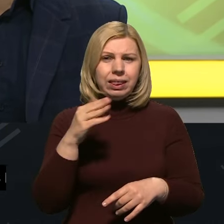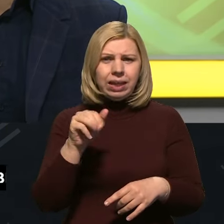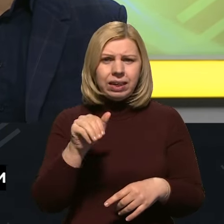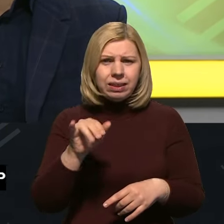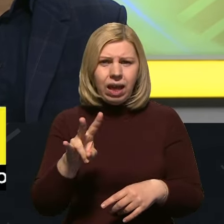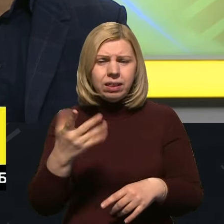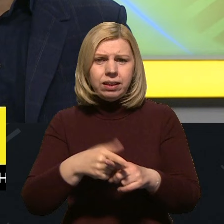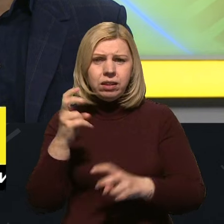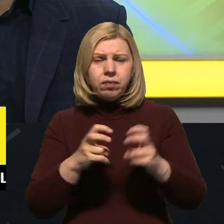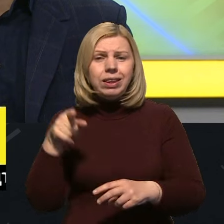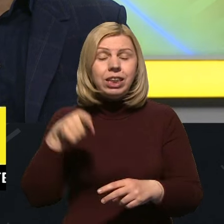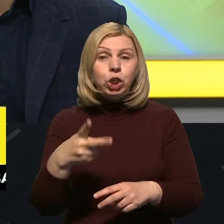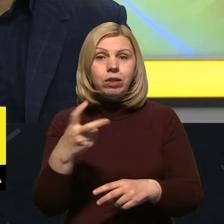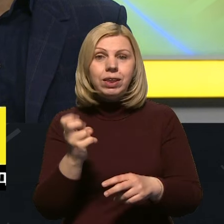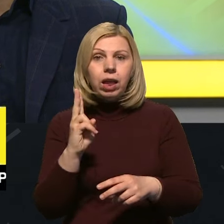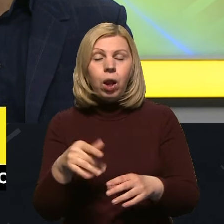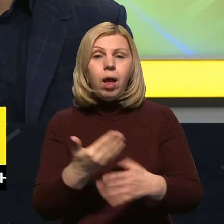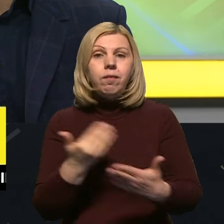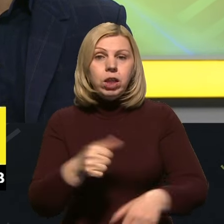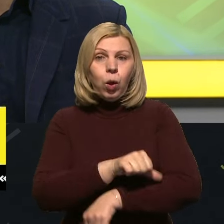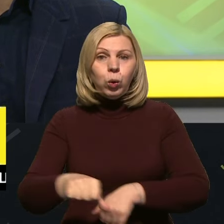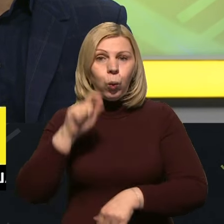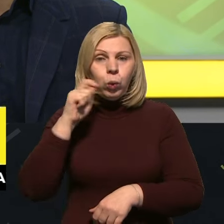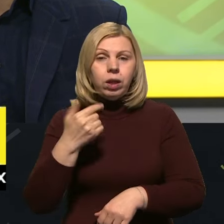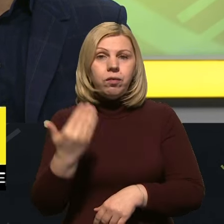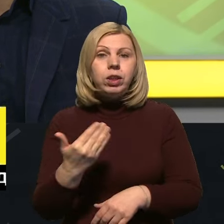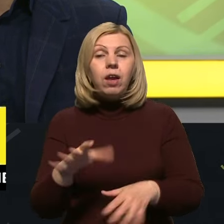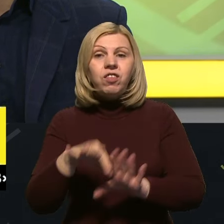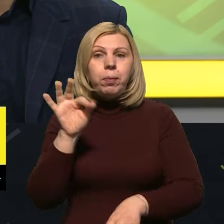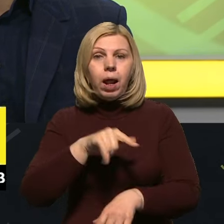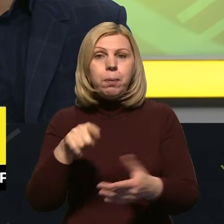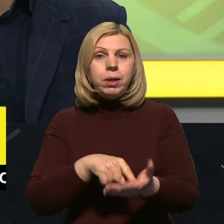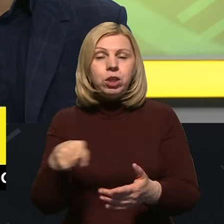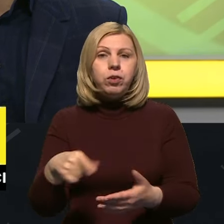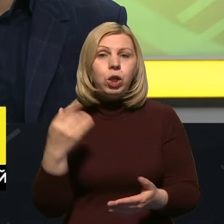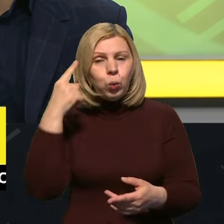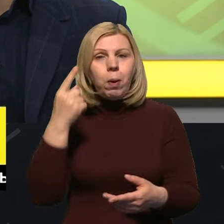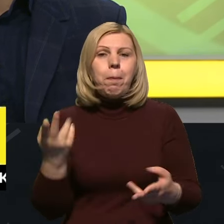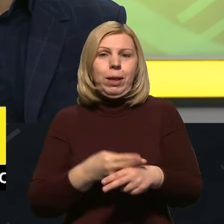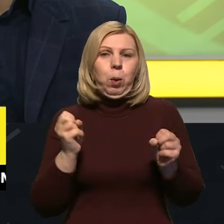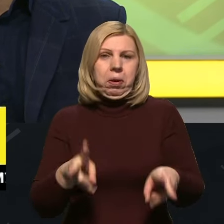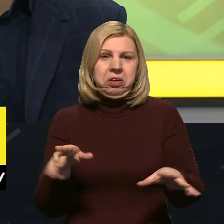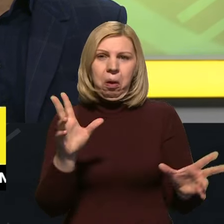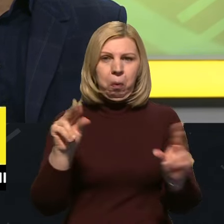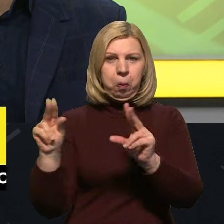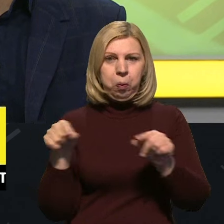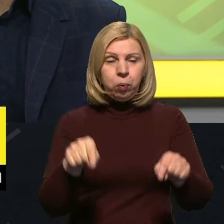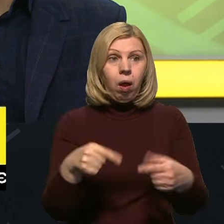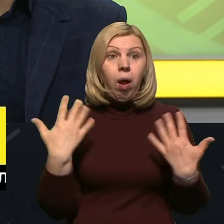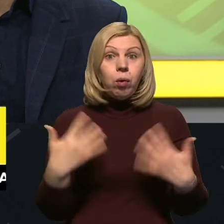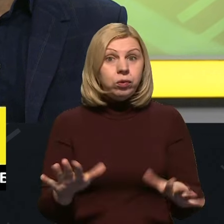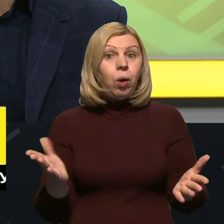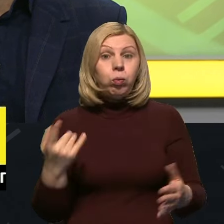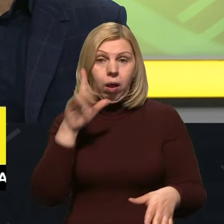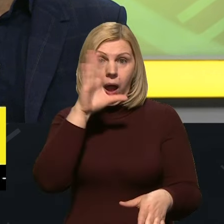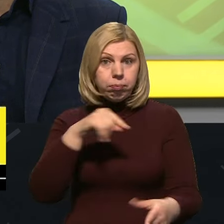Волгою, це 1200 кілометрів від кордону України. Тобто вони, коли вибирали це місто, вони вважали його абсолютно безпечним. Зараз воно вже у зоні